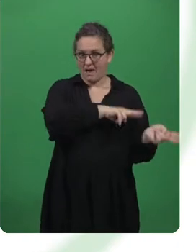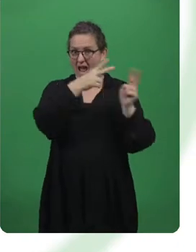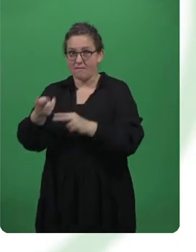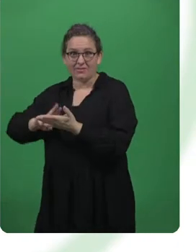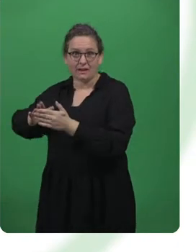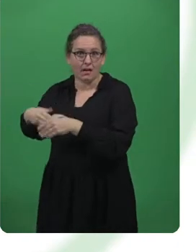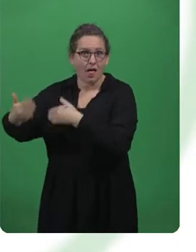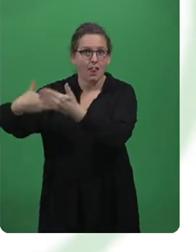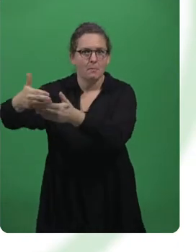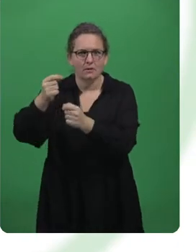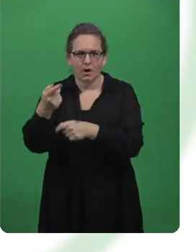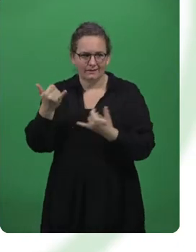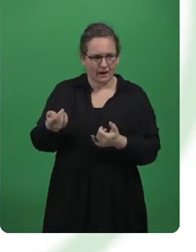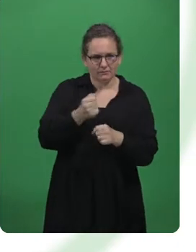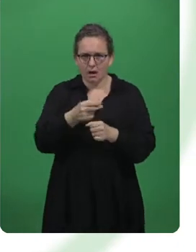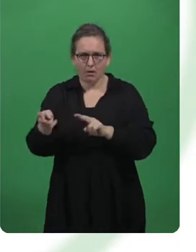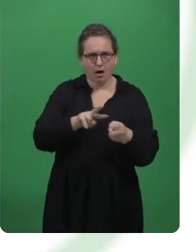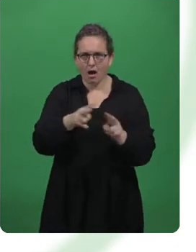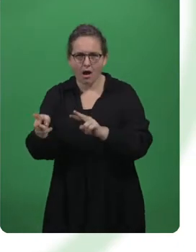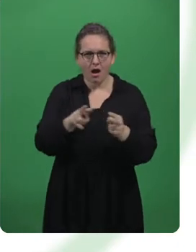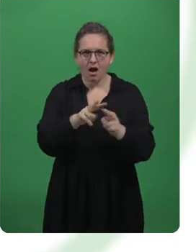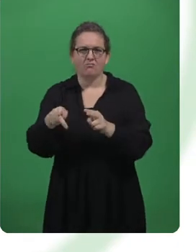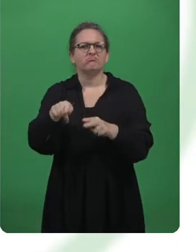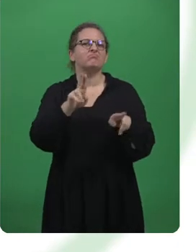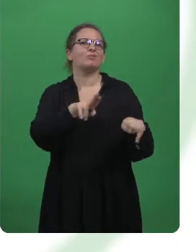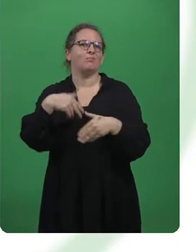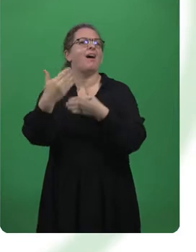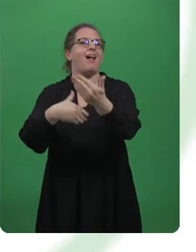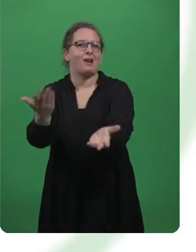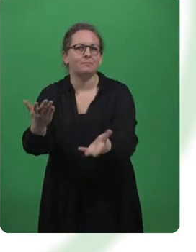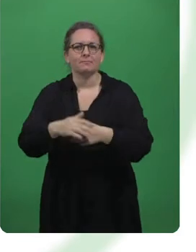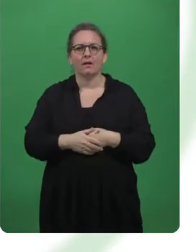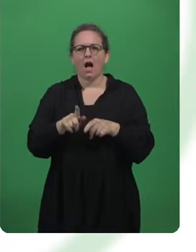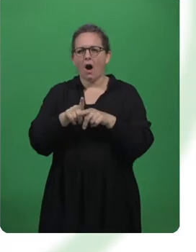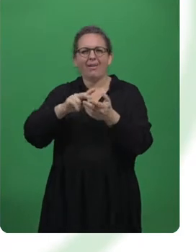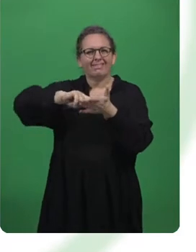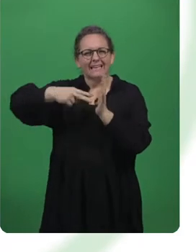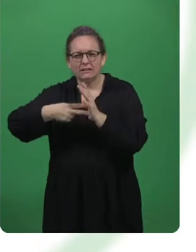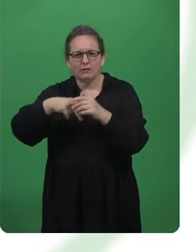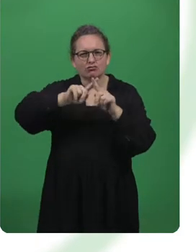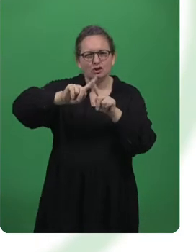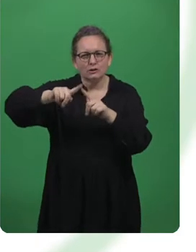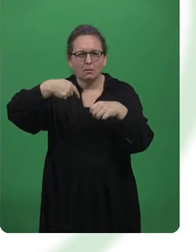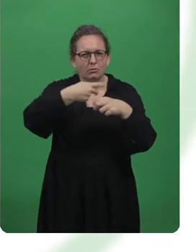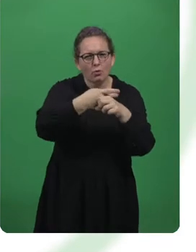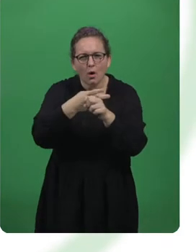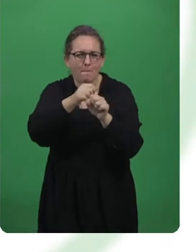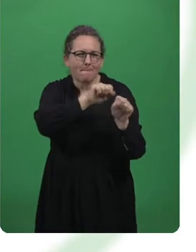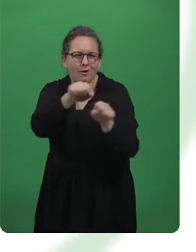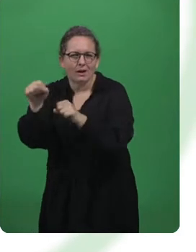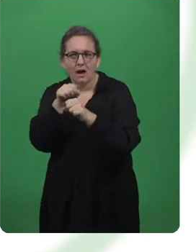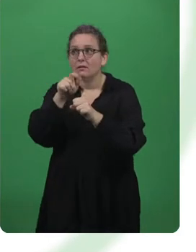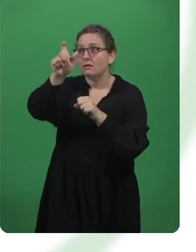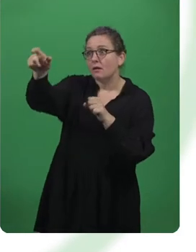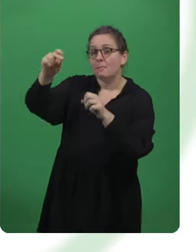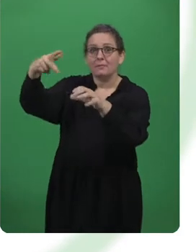sind in die Digitalisierung katapultiert worden, das heißt hybrides Arbeiten ist zur Normalität geworden. Es gibt auch